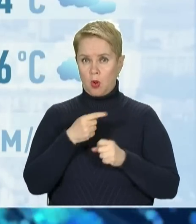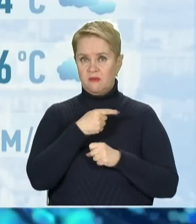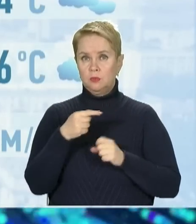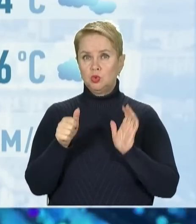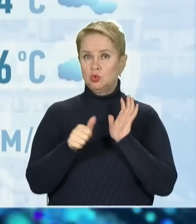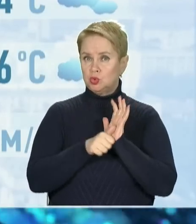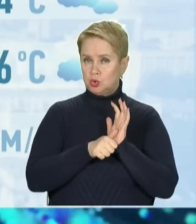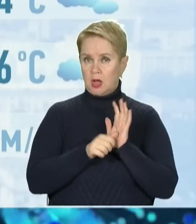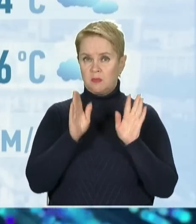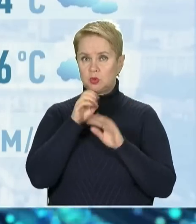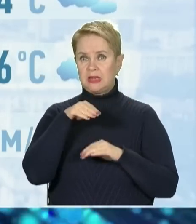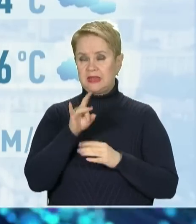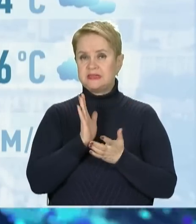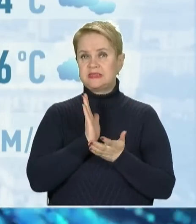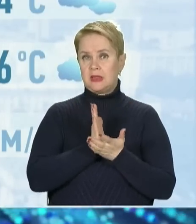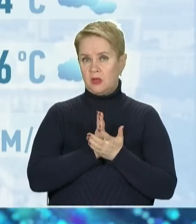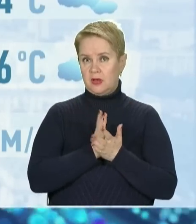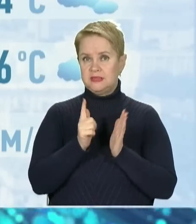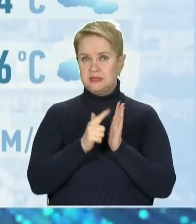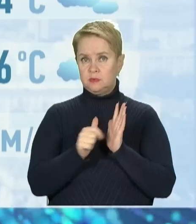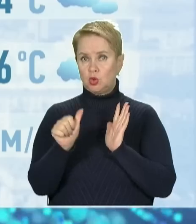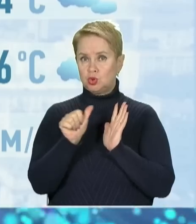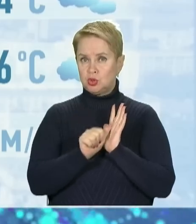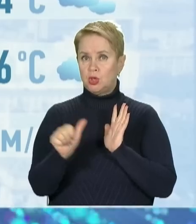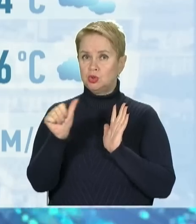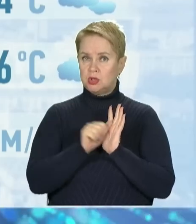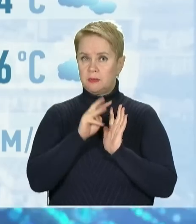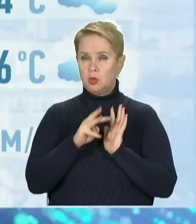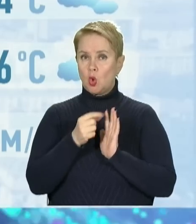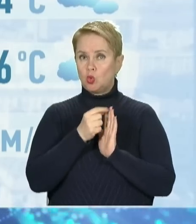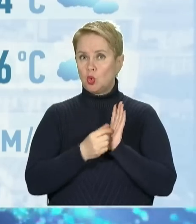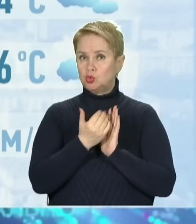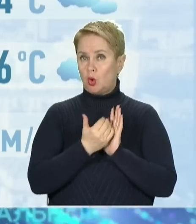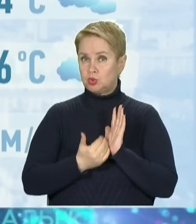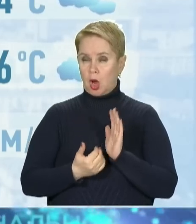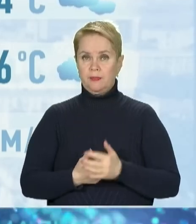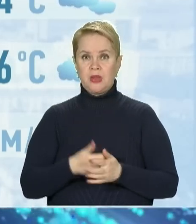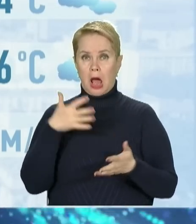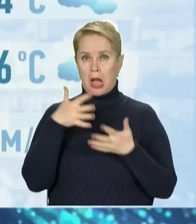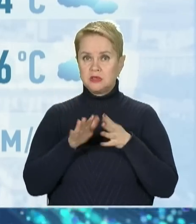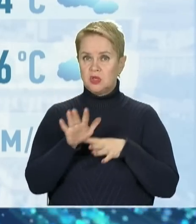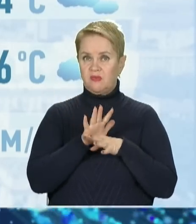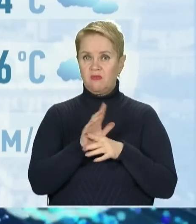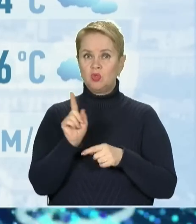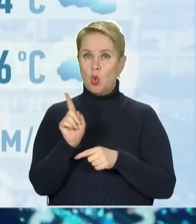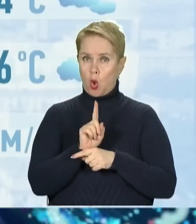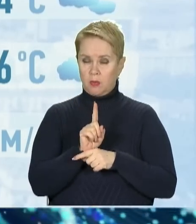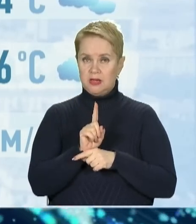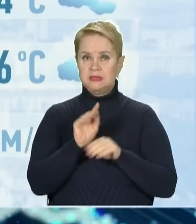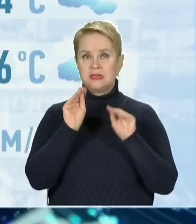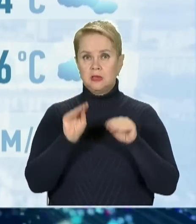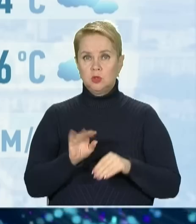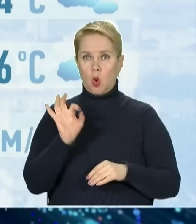– мінус 6. Атмосферний тиск становитиме 766 міліметрів ртутного стопчика. Радіаційний фон в межах норми,